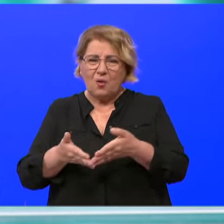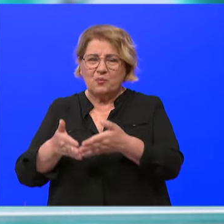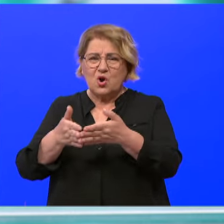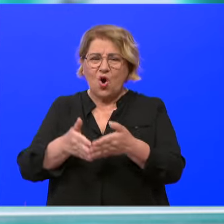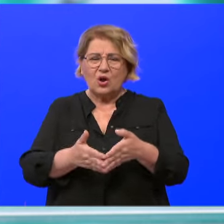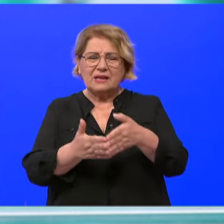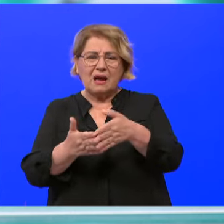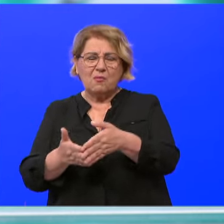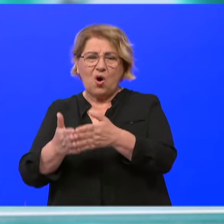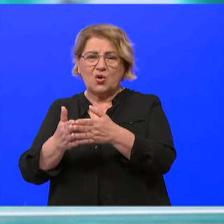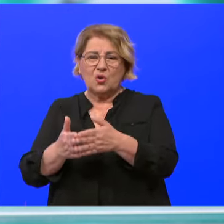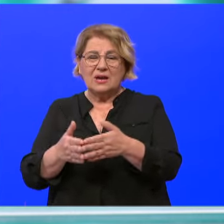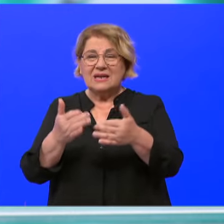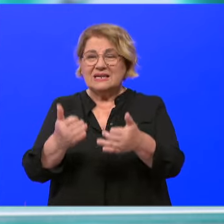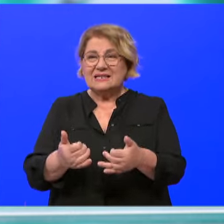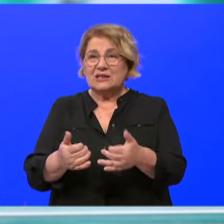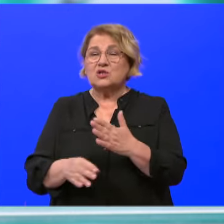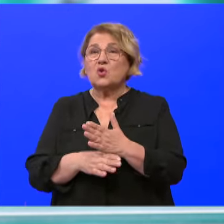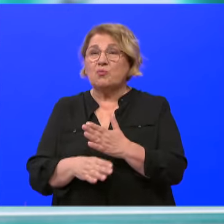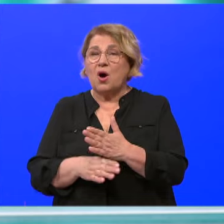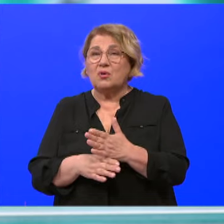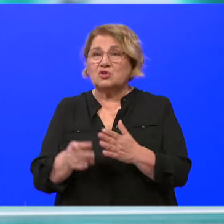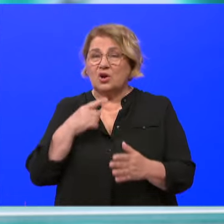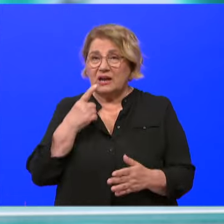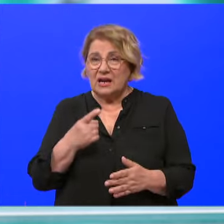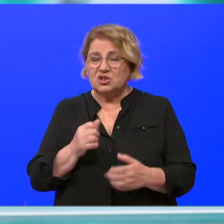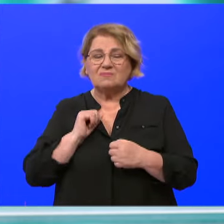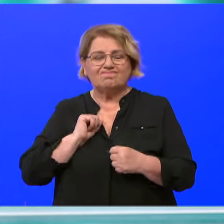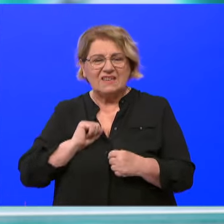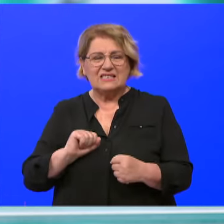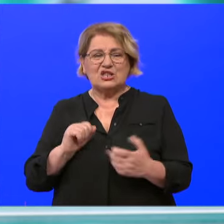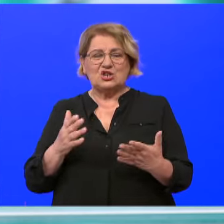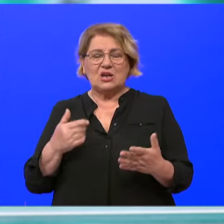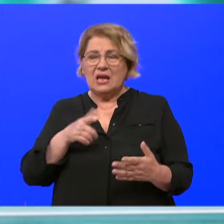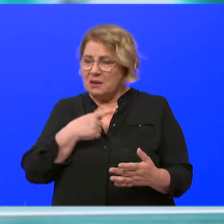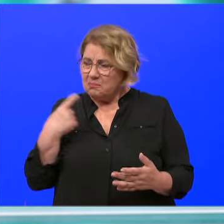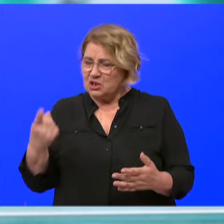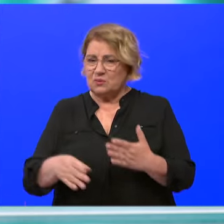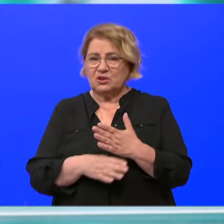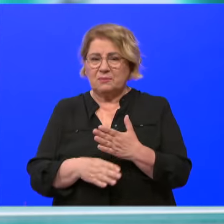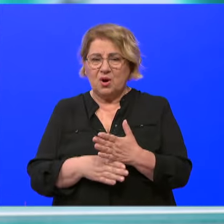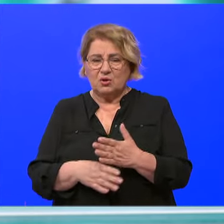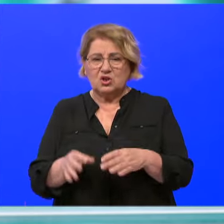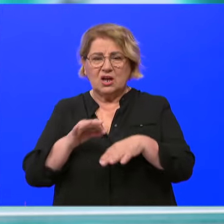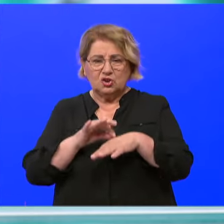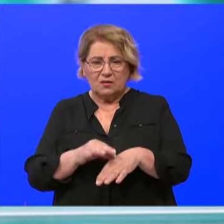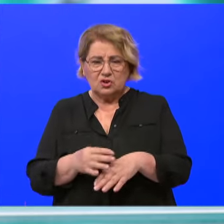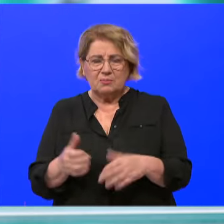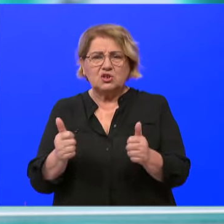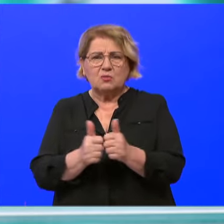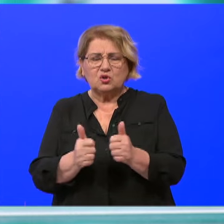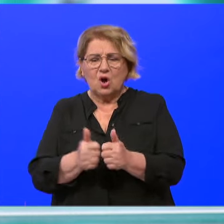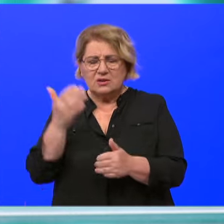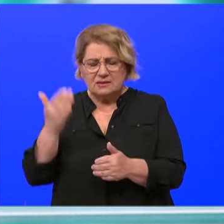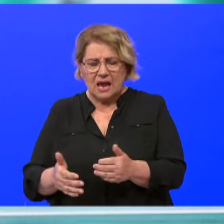Olujnom moru i sada smo mi ona neka pomoć koja mu kaže izdrži, pomoćemo ti doveši, bit ćemo s tobom do